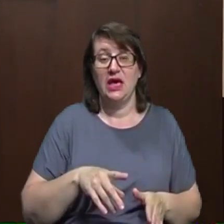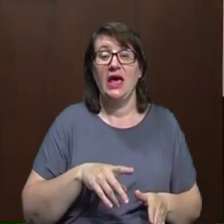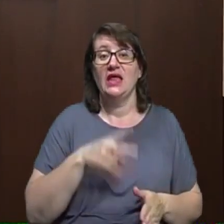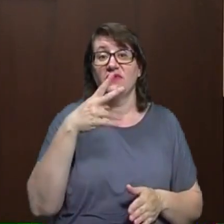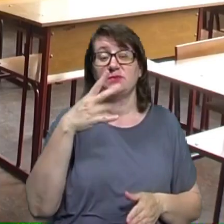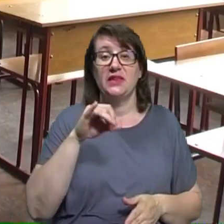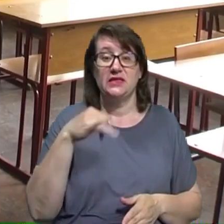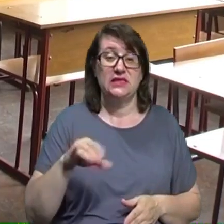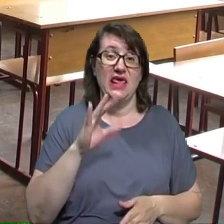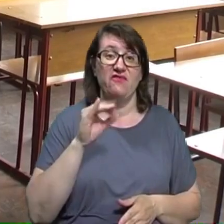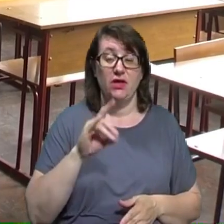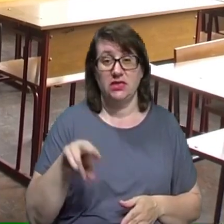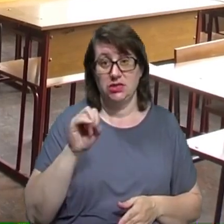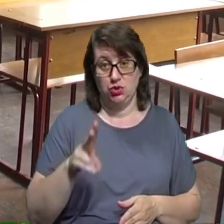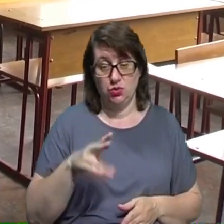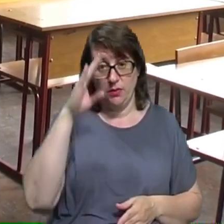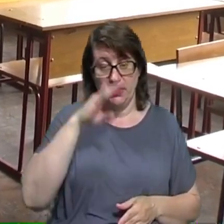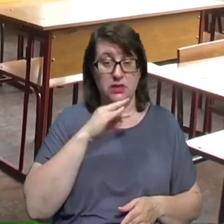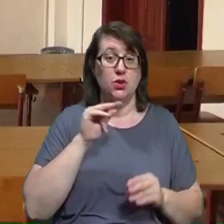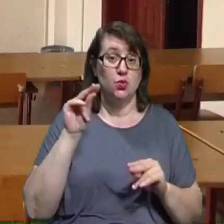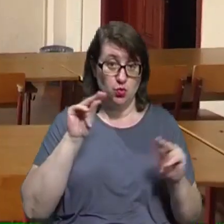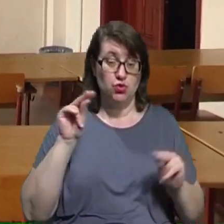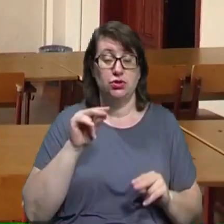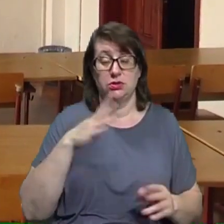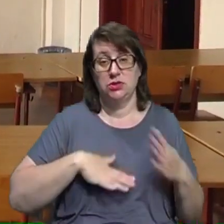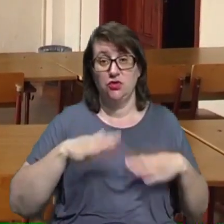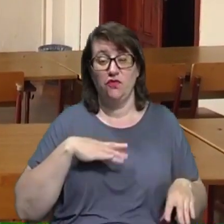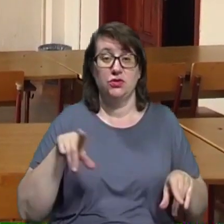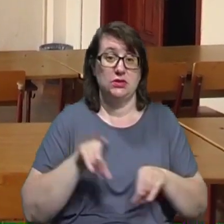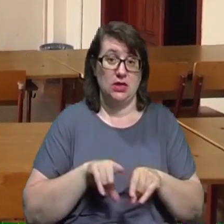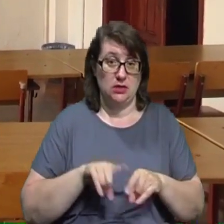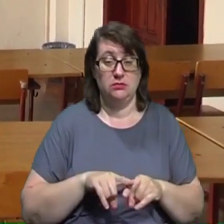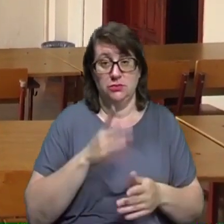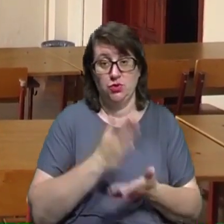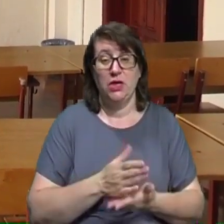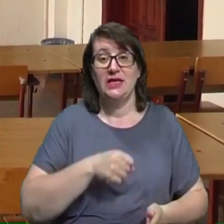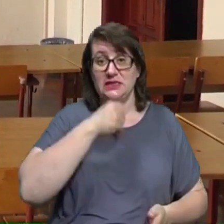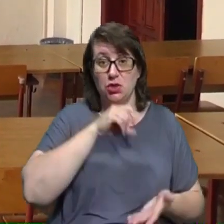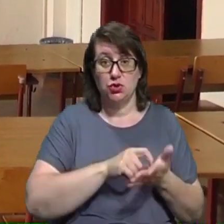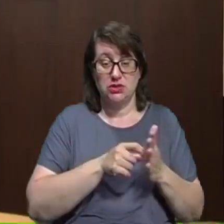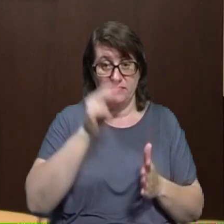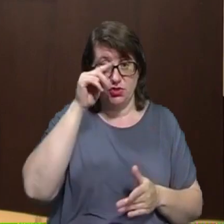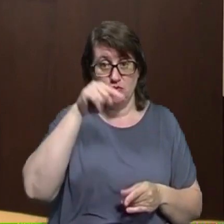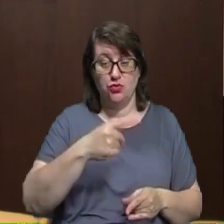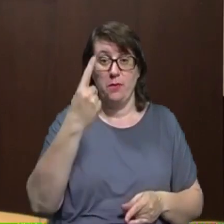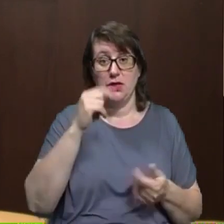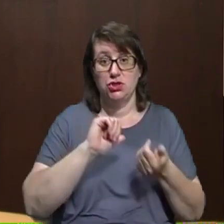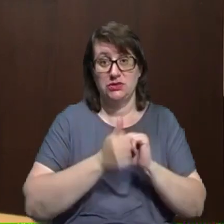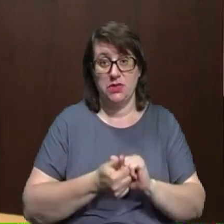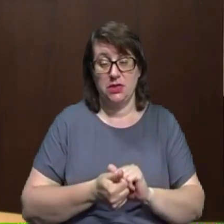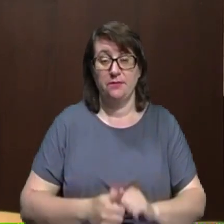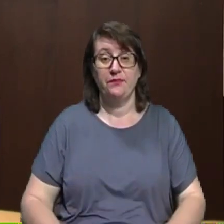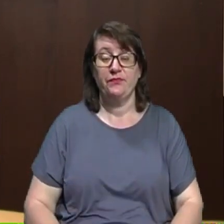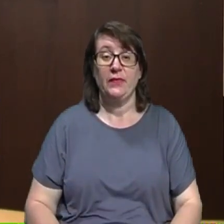що батьки та учні задоволені таким варіантом розміщення. Старшокласники навчатимуться тут у першу зміну. Ми розглянули